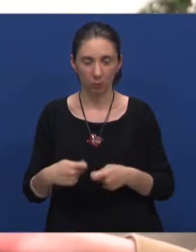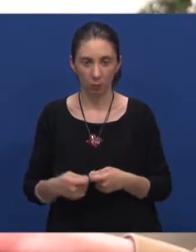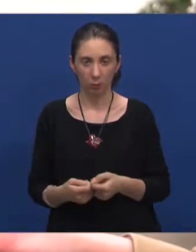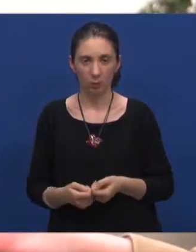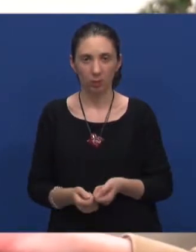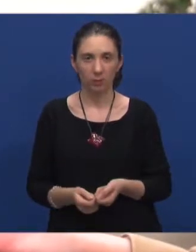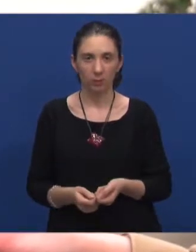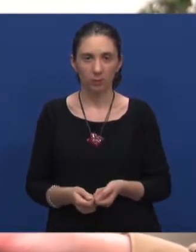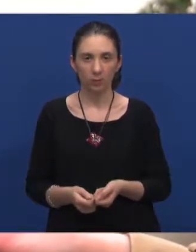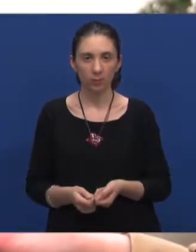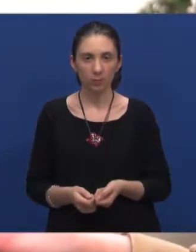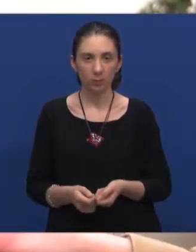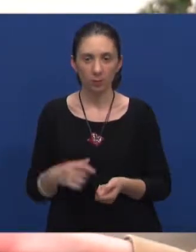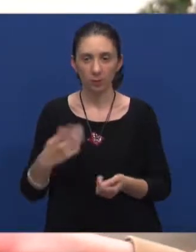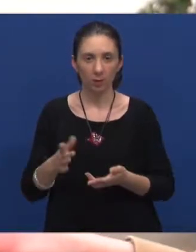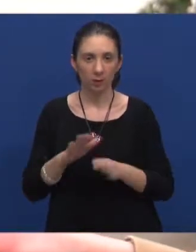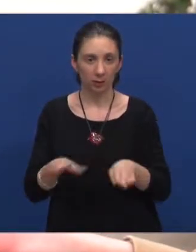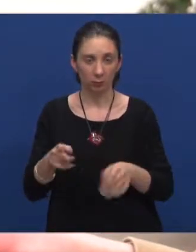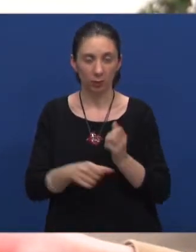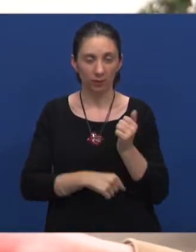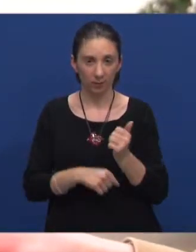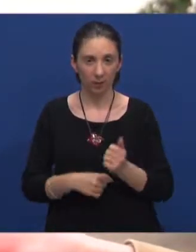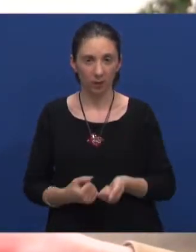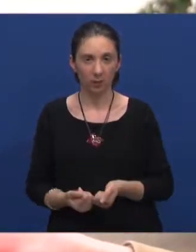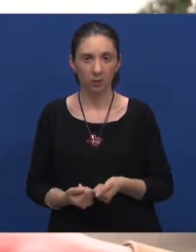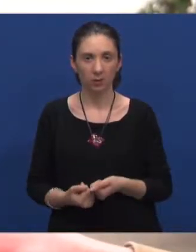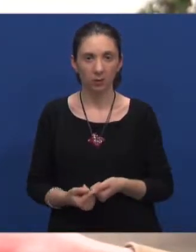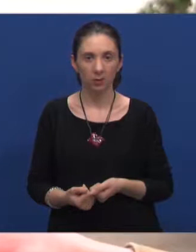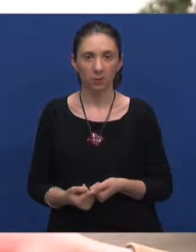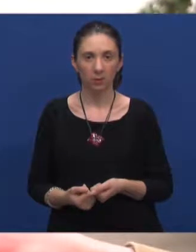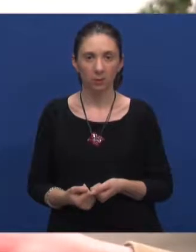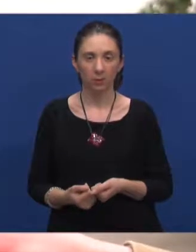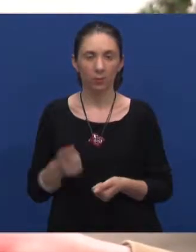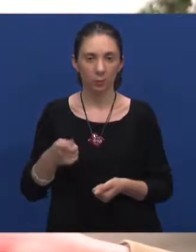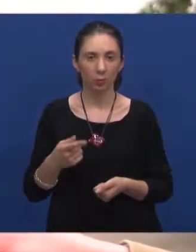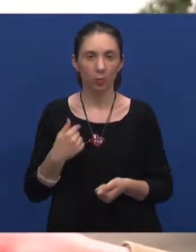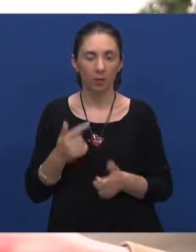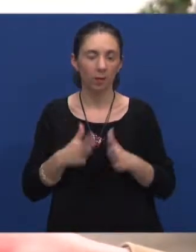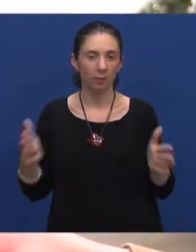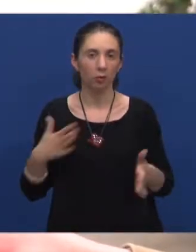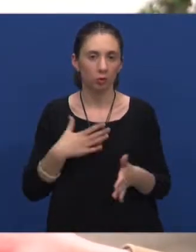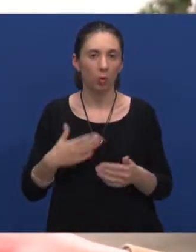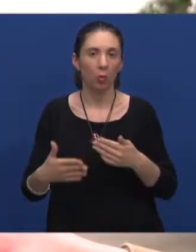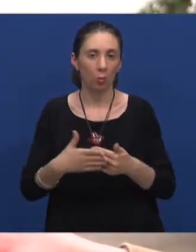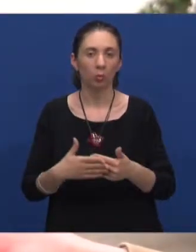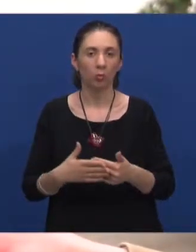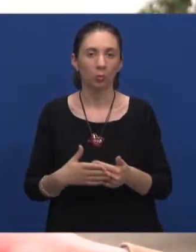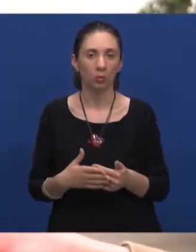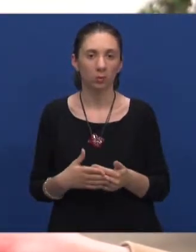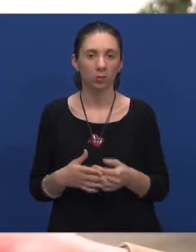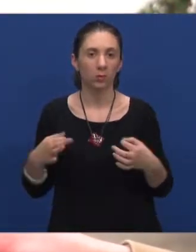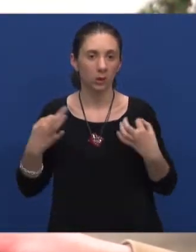i nakon završetka faksa, eto, to mi je zapravo najveća želja. Uz, naravno,